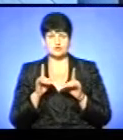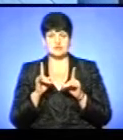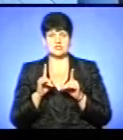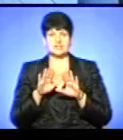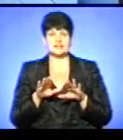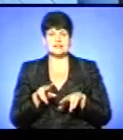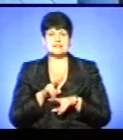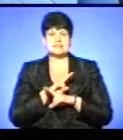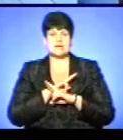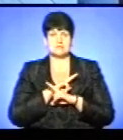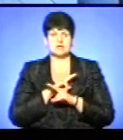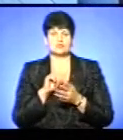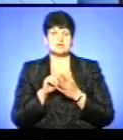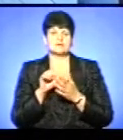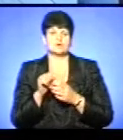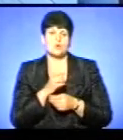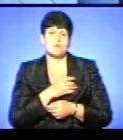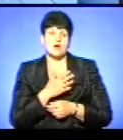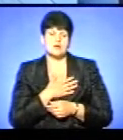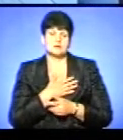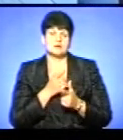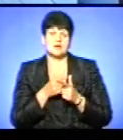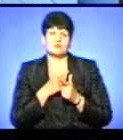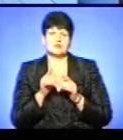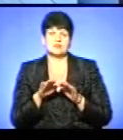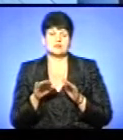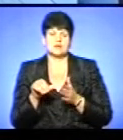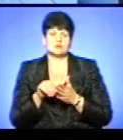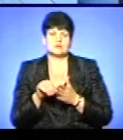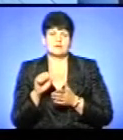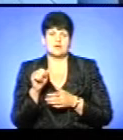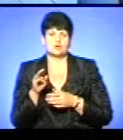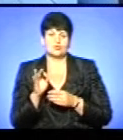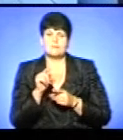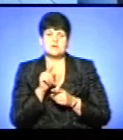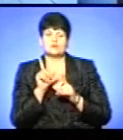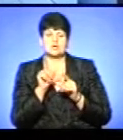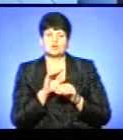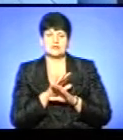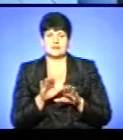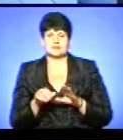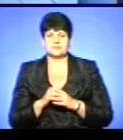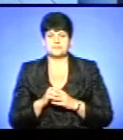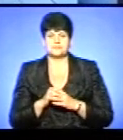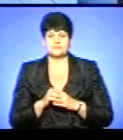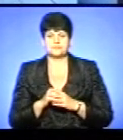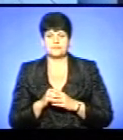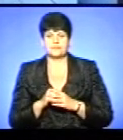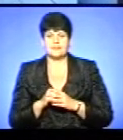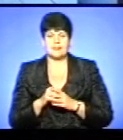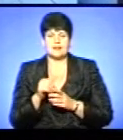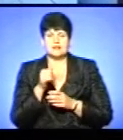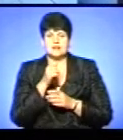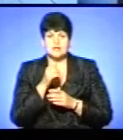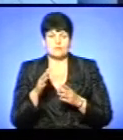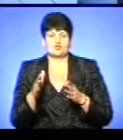загиблих під час антитерористичної операції, поранених, або діти учасників антитерористичної операції. Все більше туди ніхто не їде. Зрозуміло. І не можу